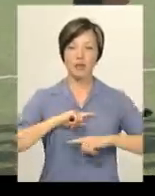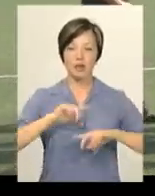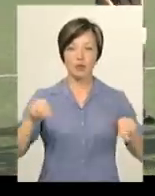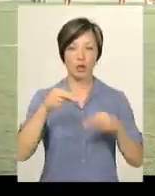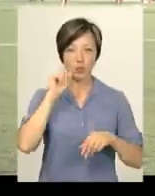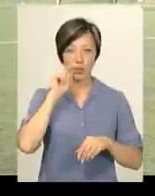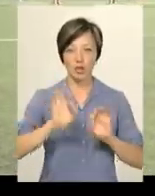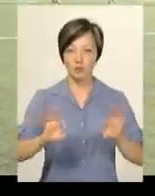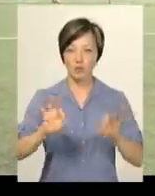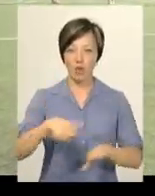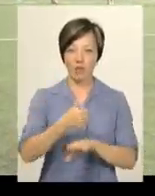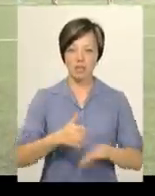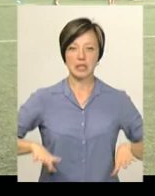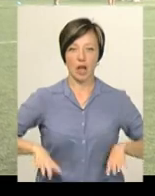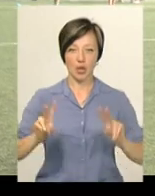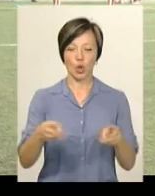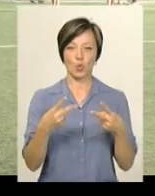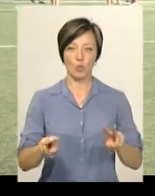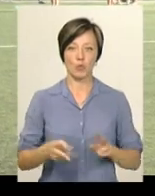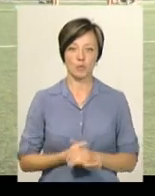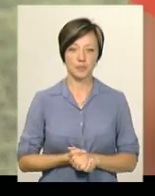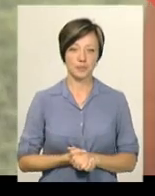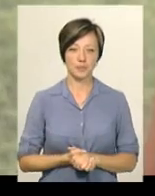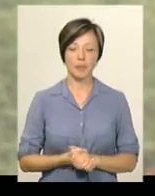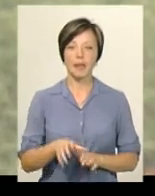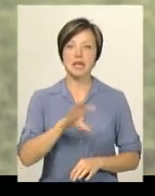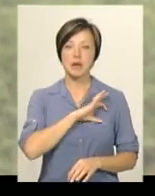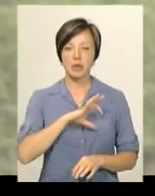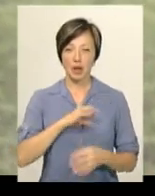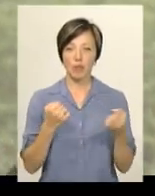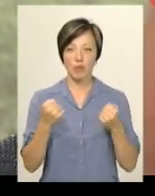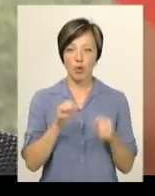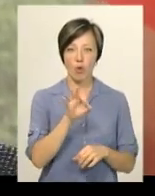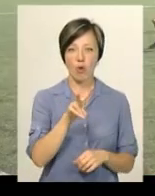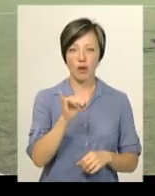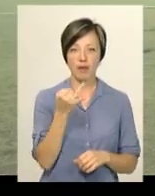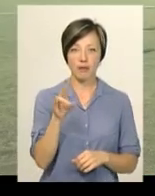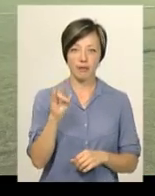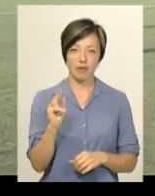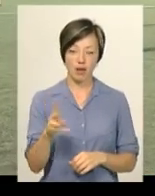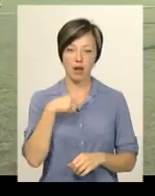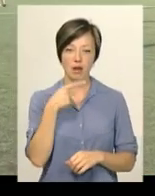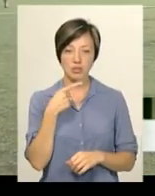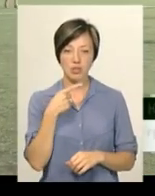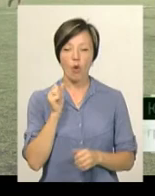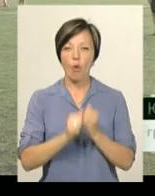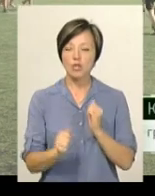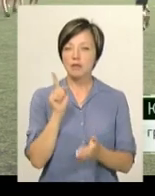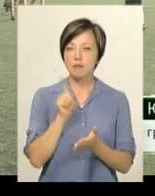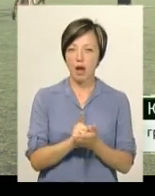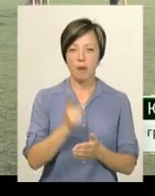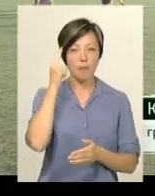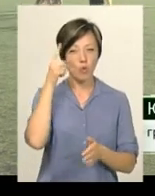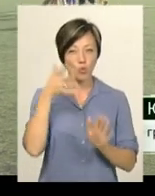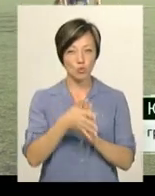України, розповів головний тренер клубу Олександр Мігунов. За медалі побореться Юрій Олійник. «Кожен має подумати свої тактики і